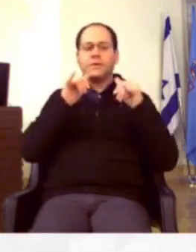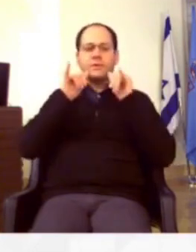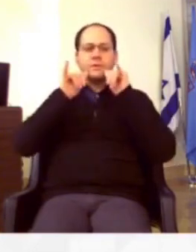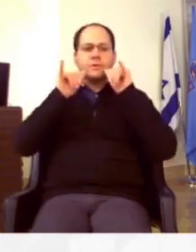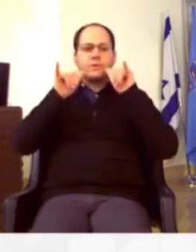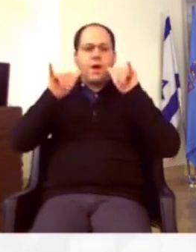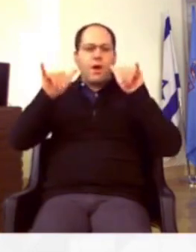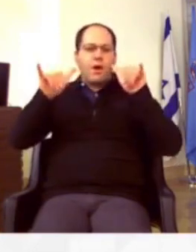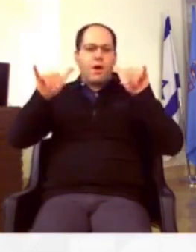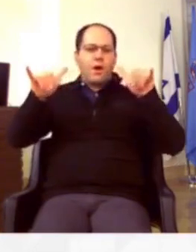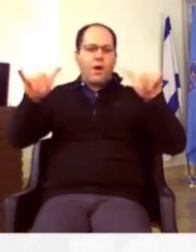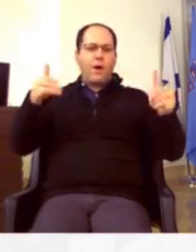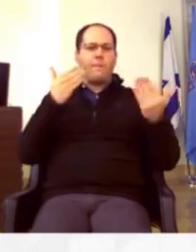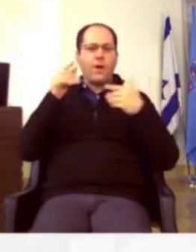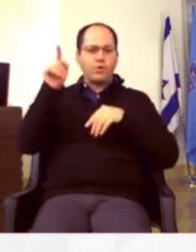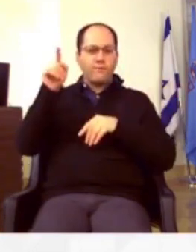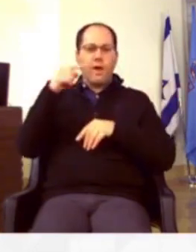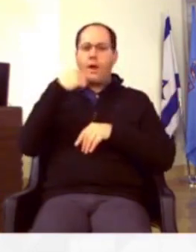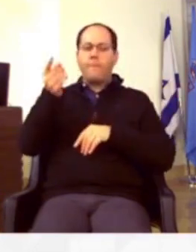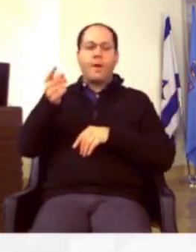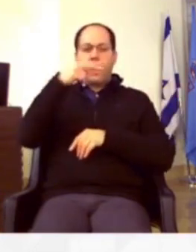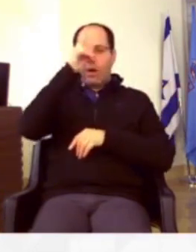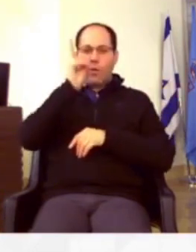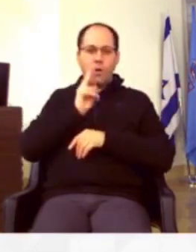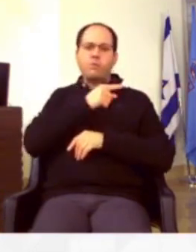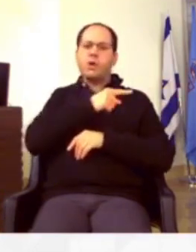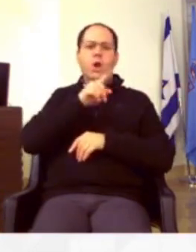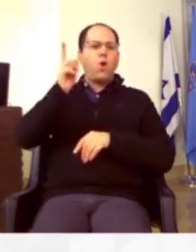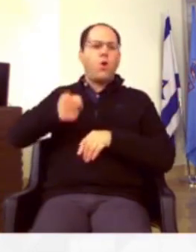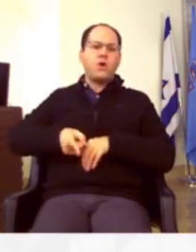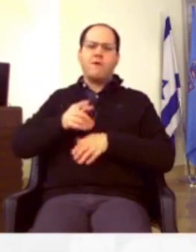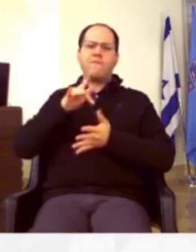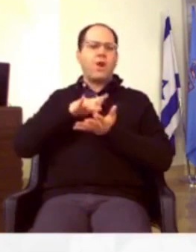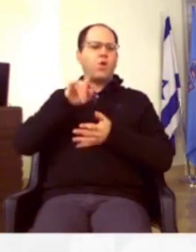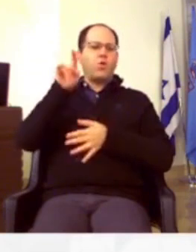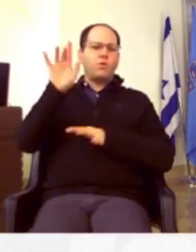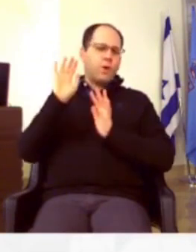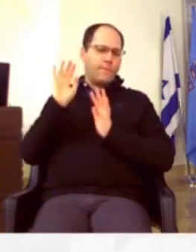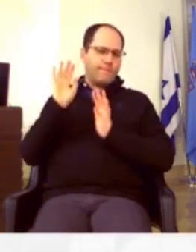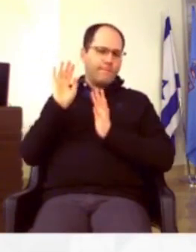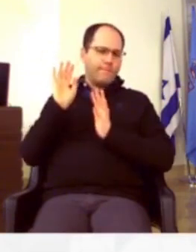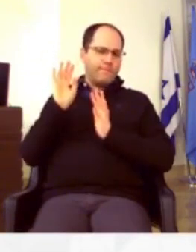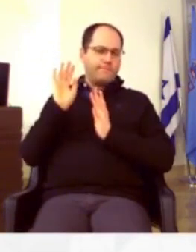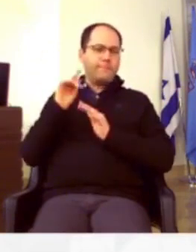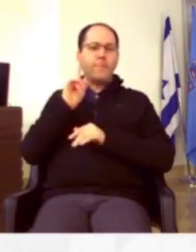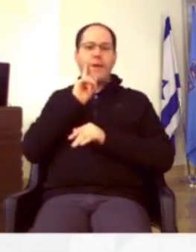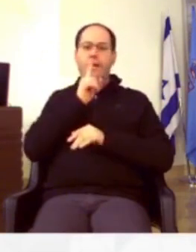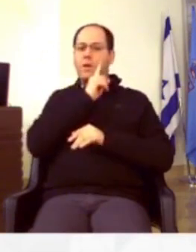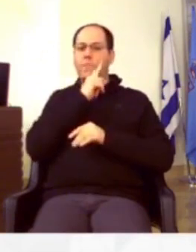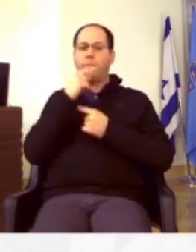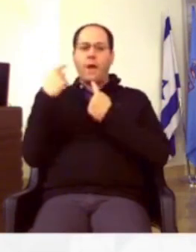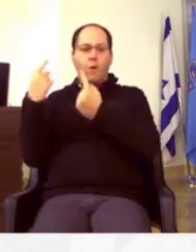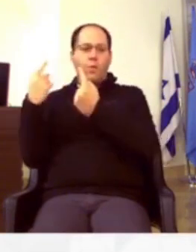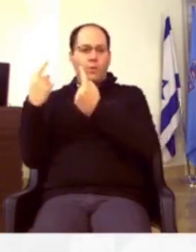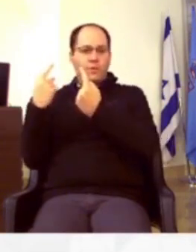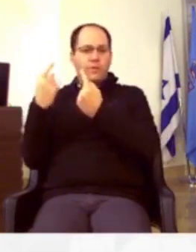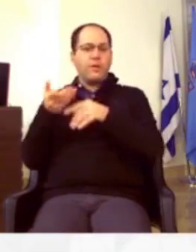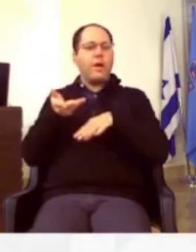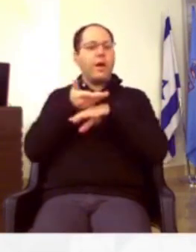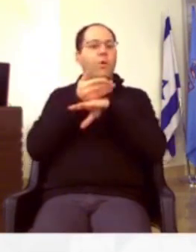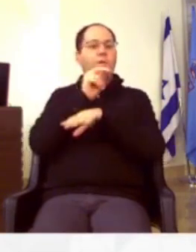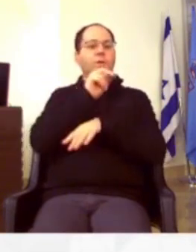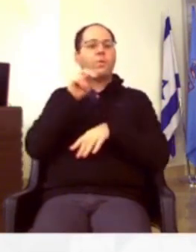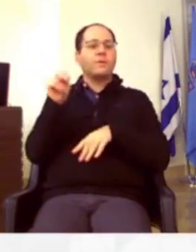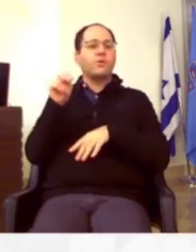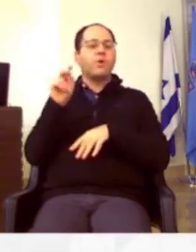בישיבה את נשמתה, אמרה להורים שהיא לא חייבת להיות כאן, האמאות העלו את